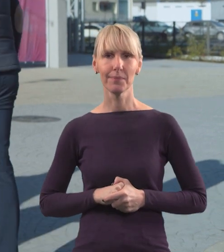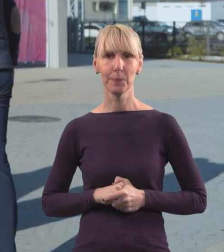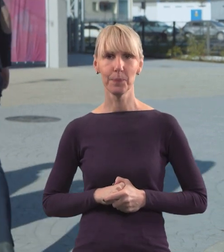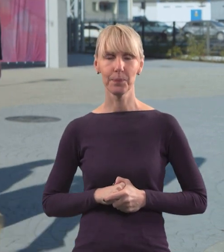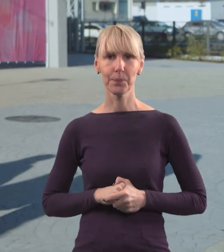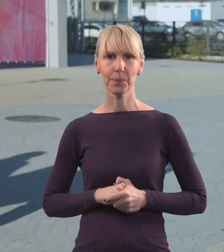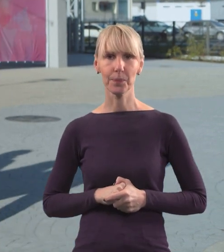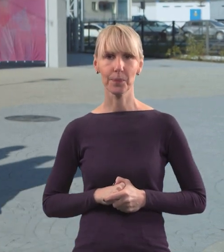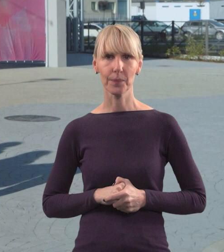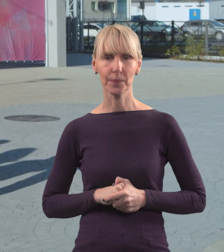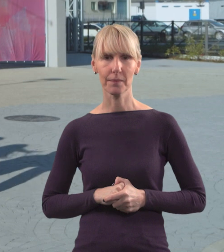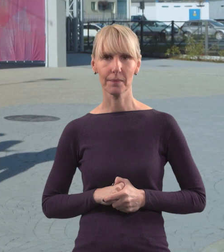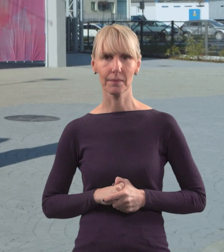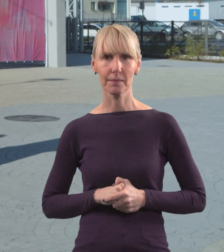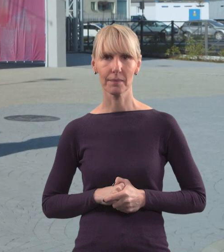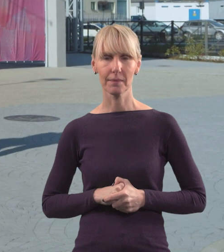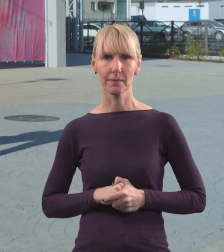muzyka